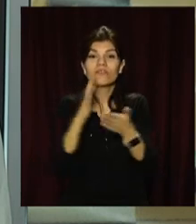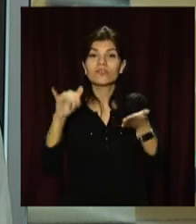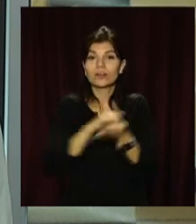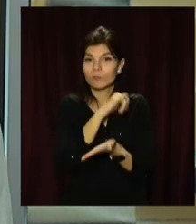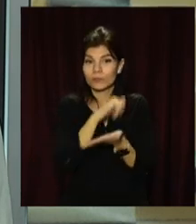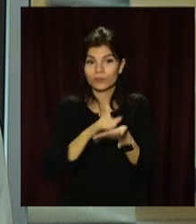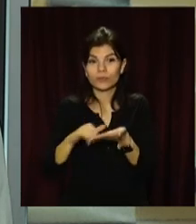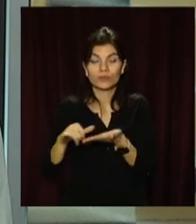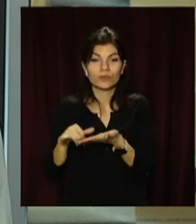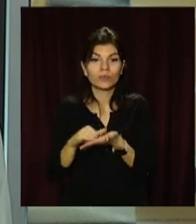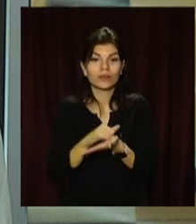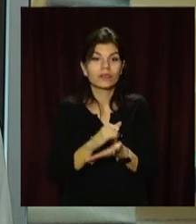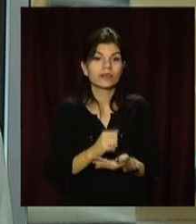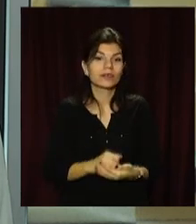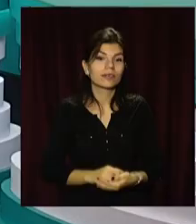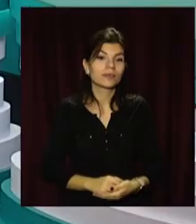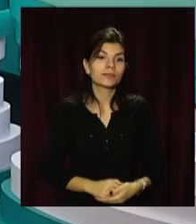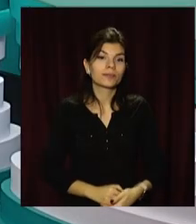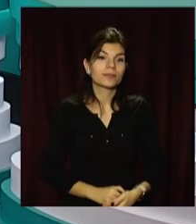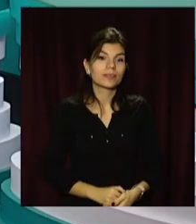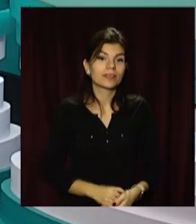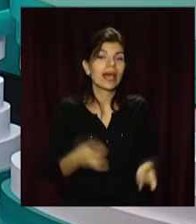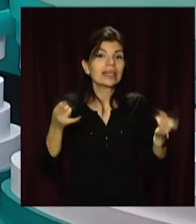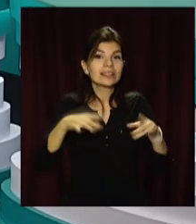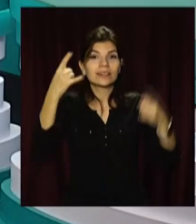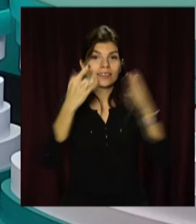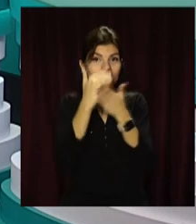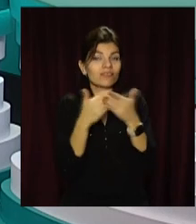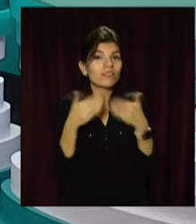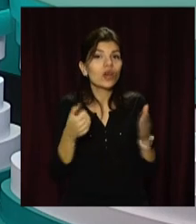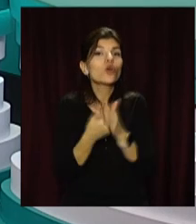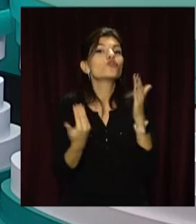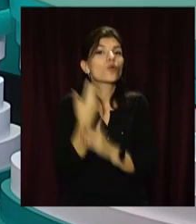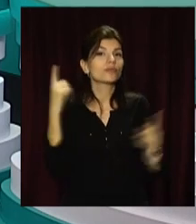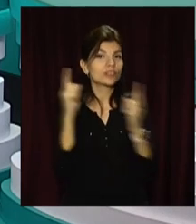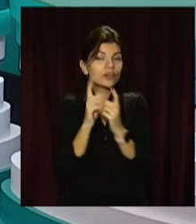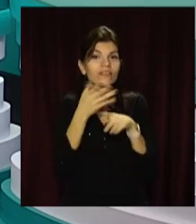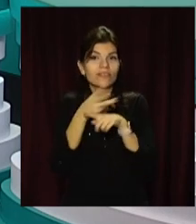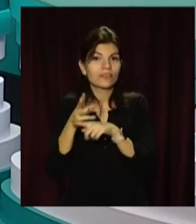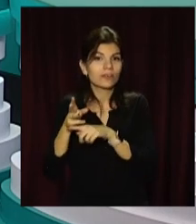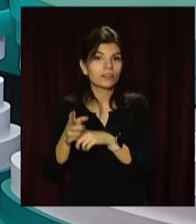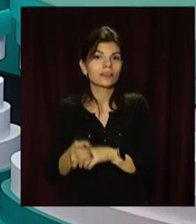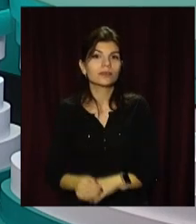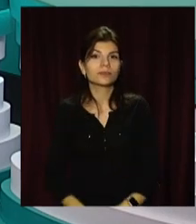соціальних мережах та на нашому ютуб-каналі. Залишайтеся з відкритим і до нових зустрічей в ефірі.